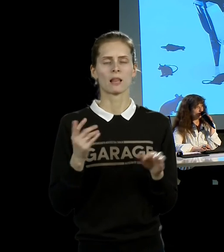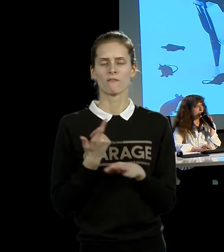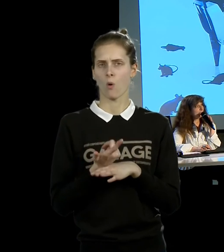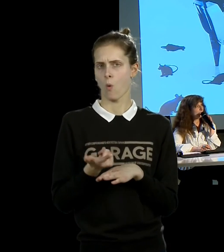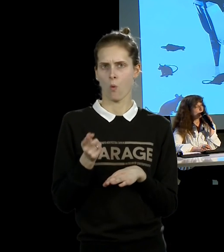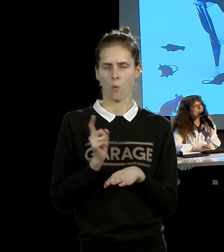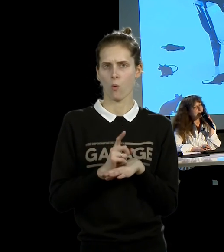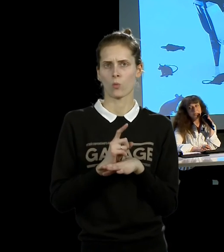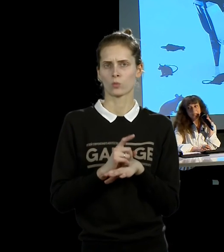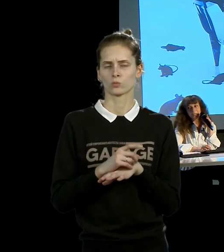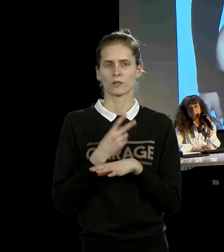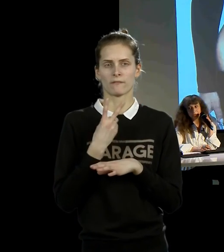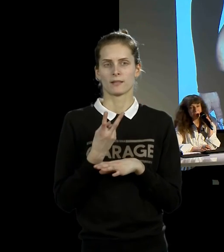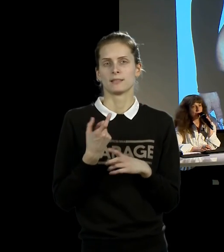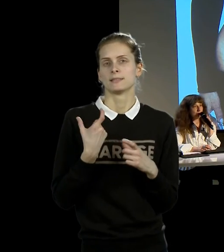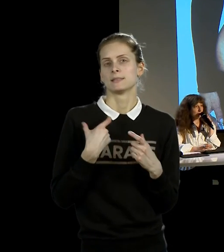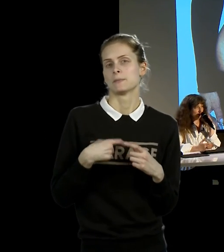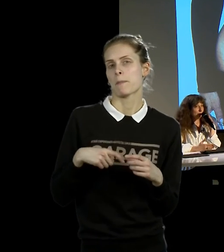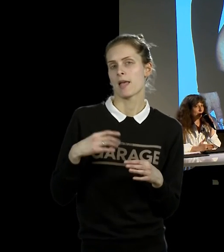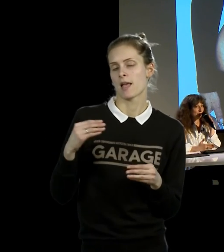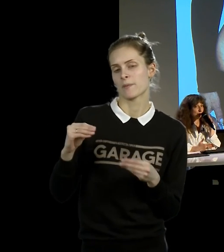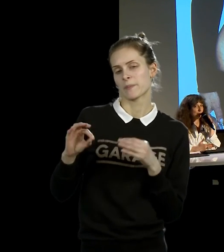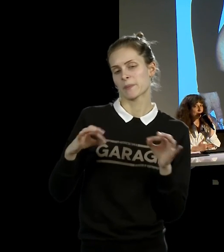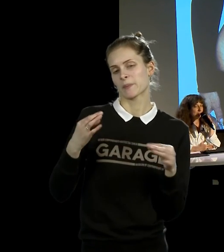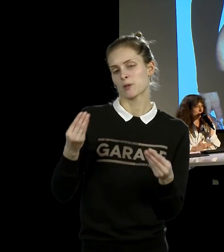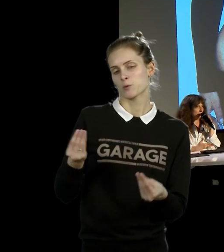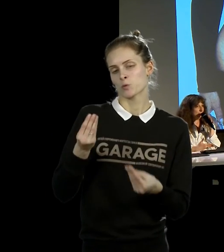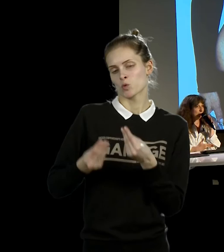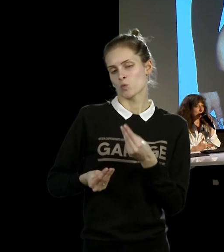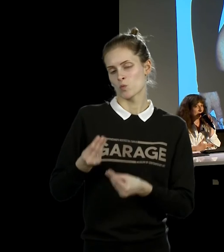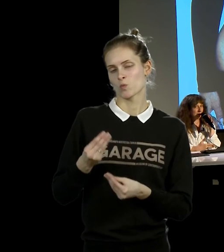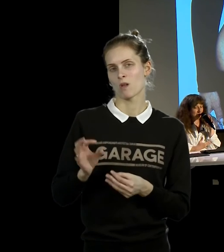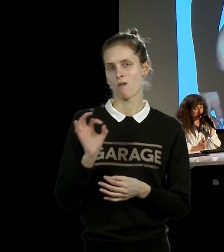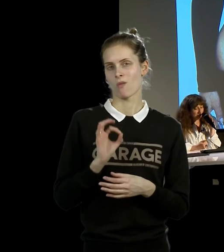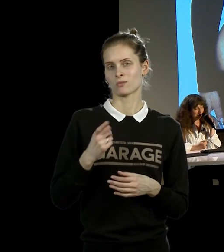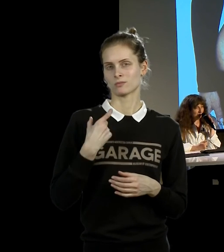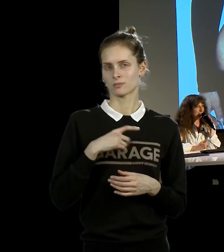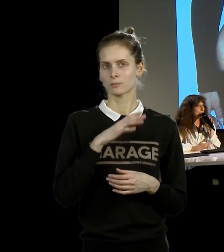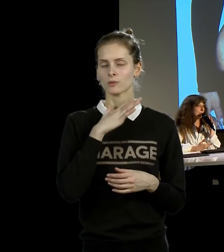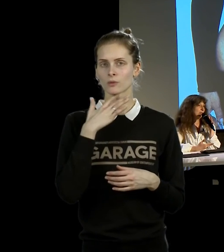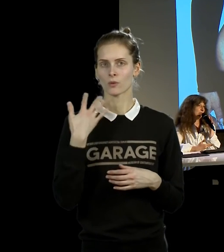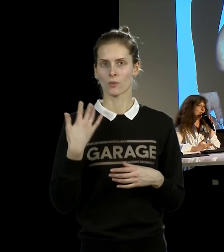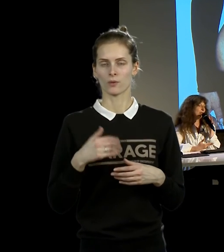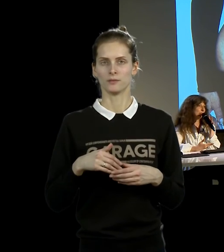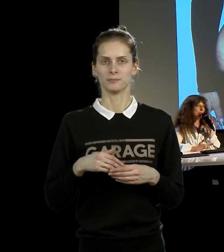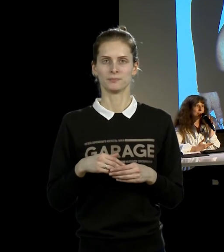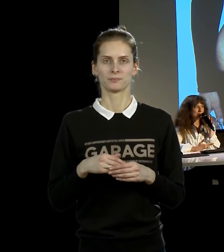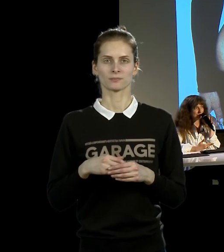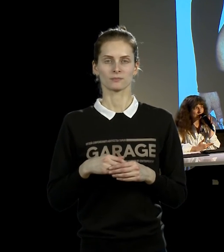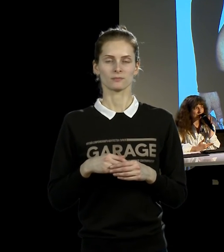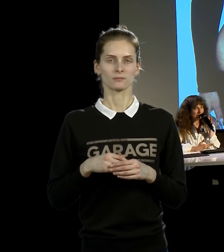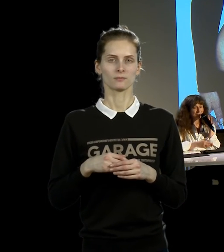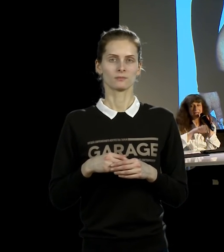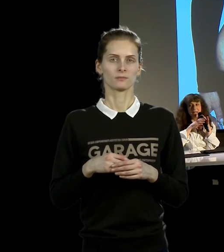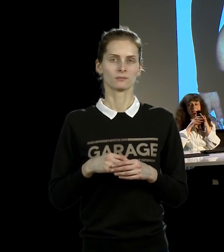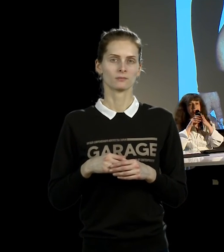очень изящно, очень самоиронично, потому что все-таки чего-чего, у нее всегда есть прекрасное чувство юмора